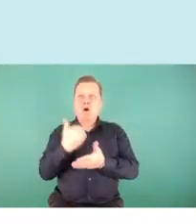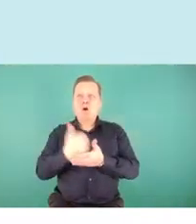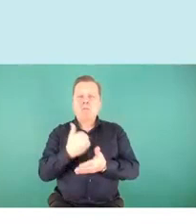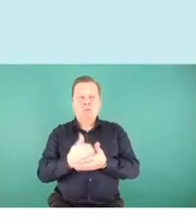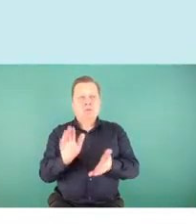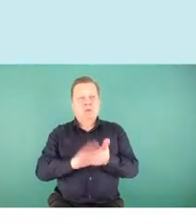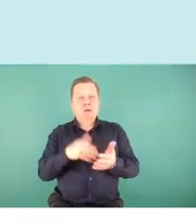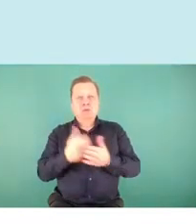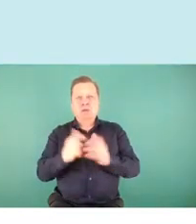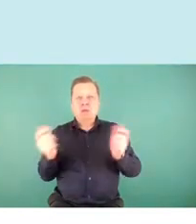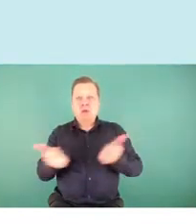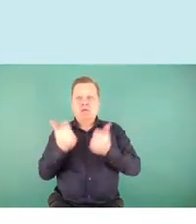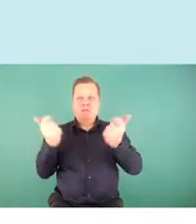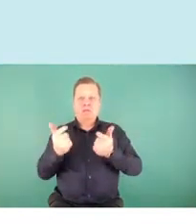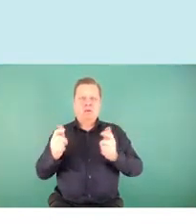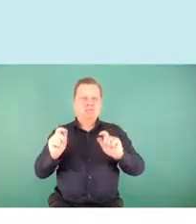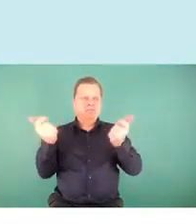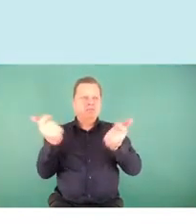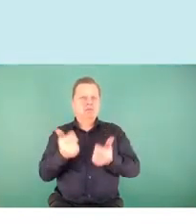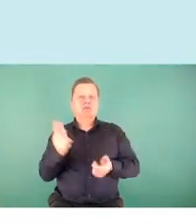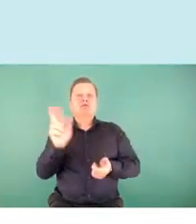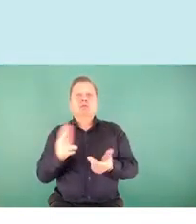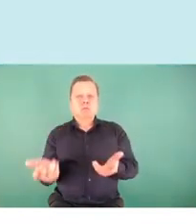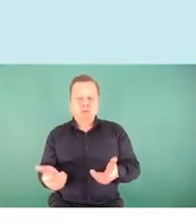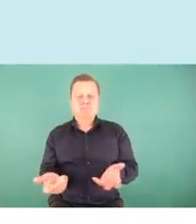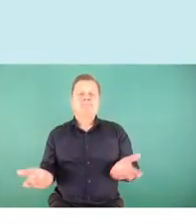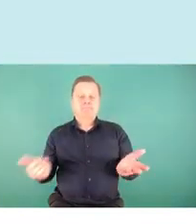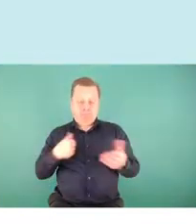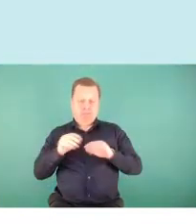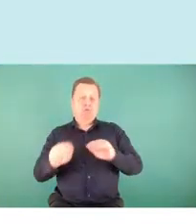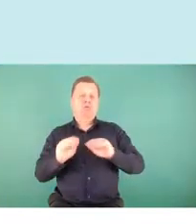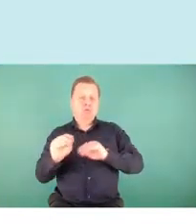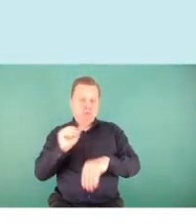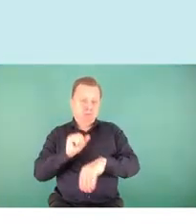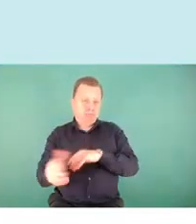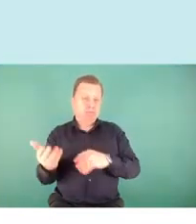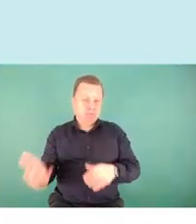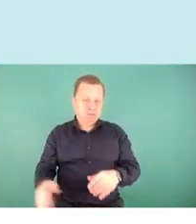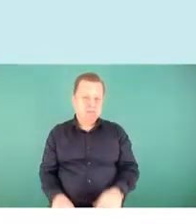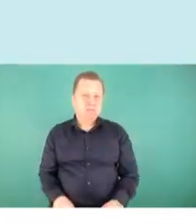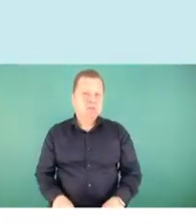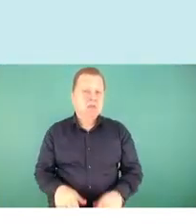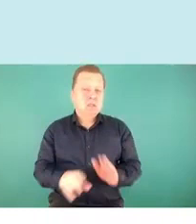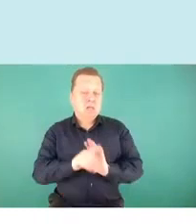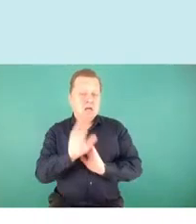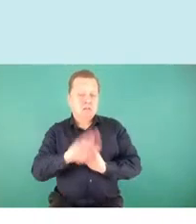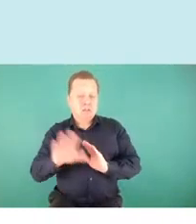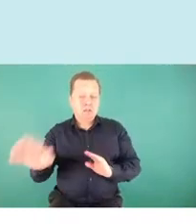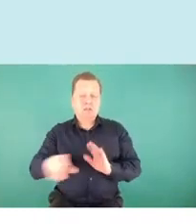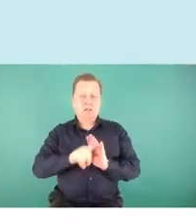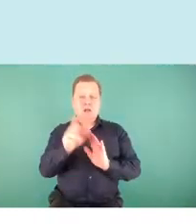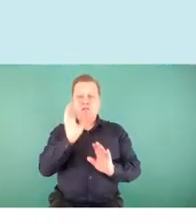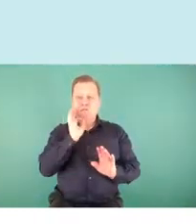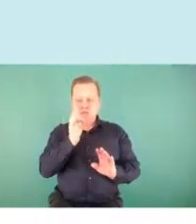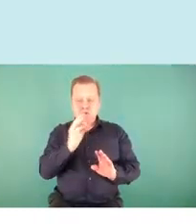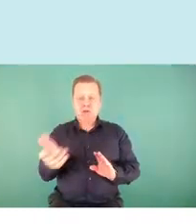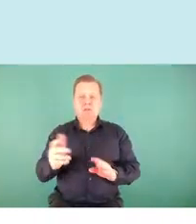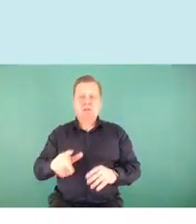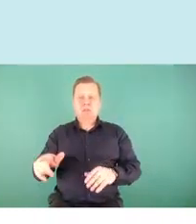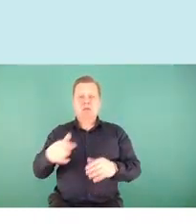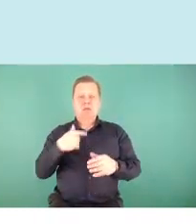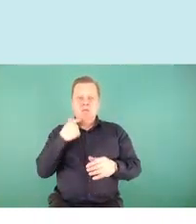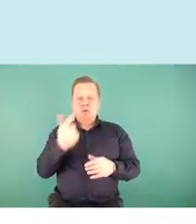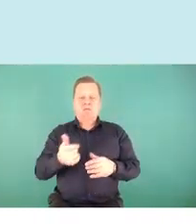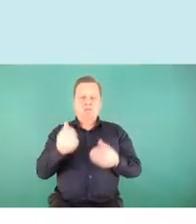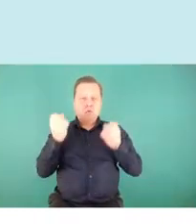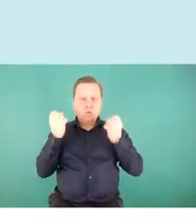do jakiejś niebezpiecznej sytuacji. Uczymy, przekazujemy informacje dzieciom i młodzieży, jak być kulturalnym podróżnikiem,